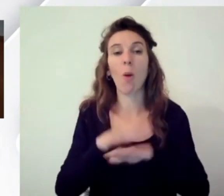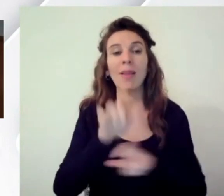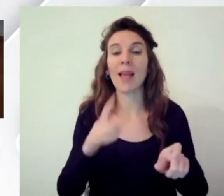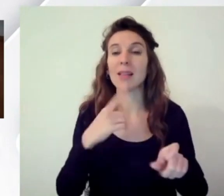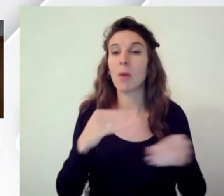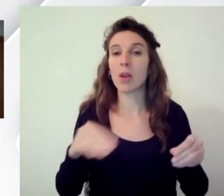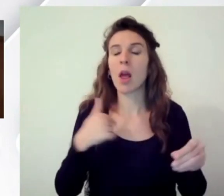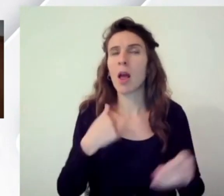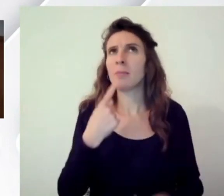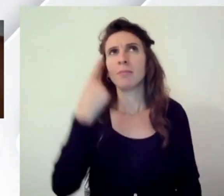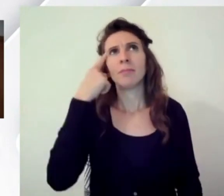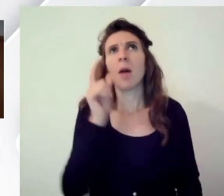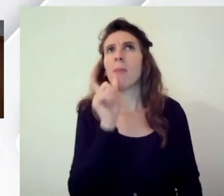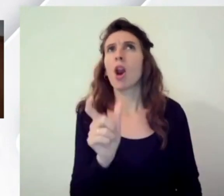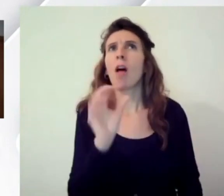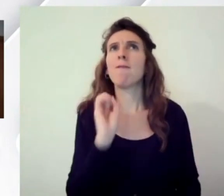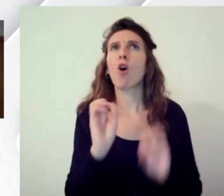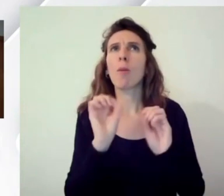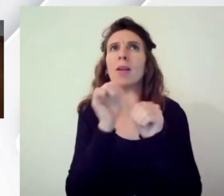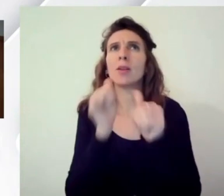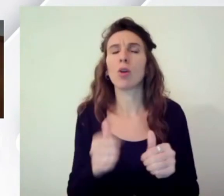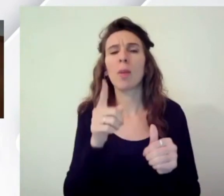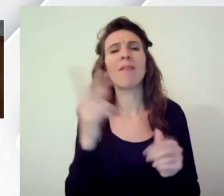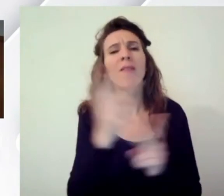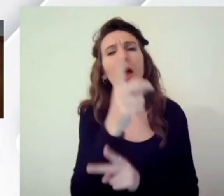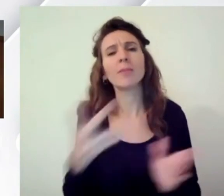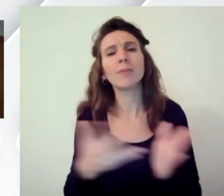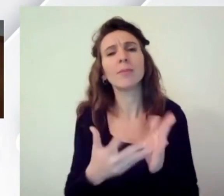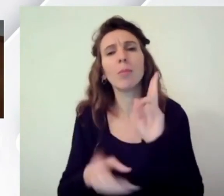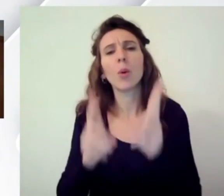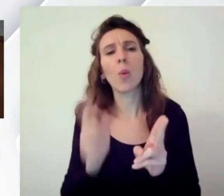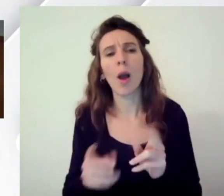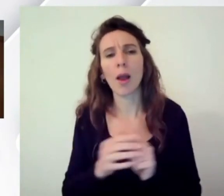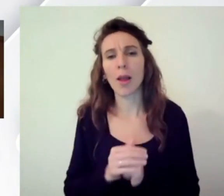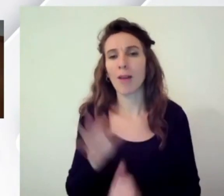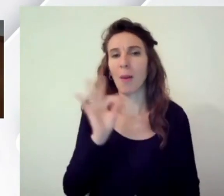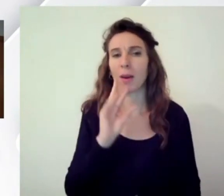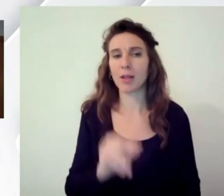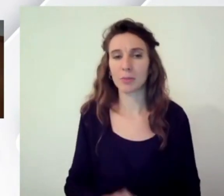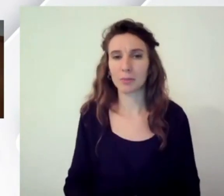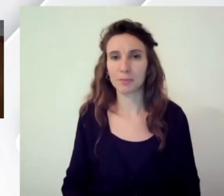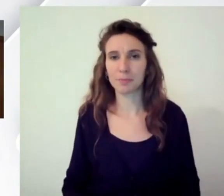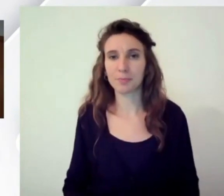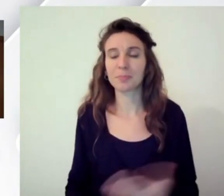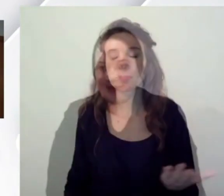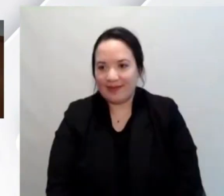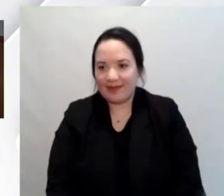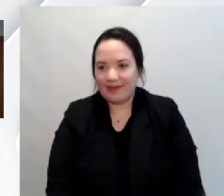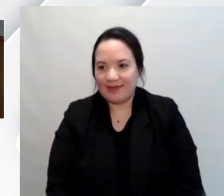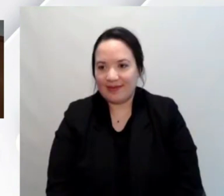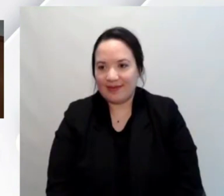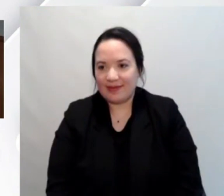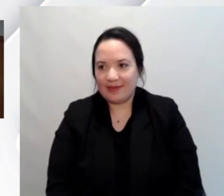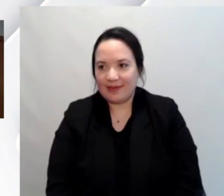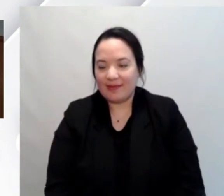verrebbe il termine formazione ma lascio a te Fabrizio qual è la più grande criticità? sì ma diciamo sicuramente quello della qualità